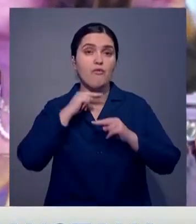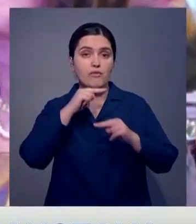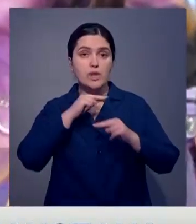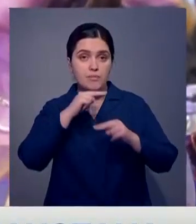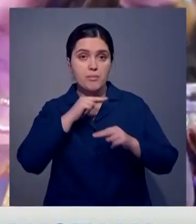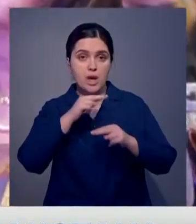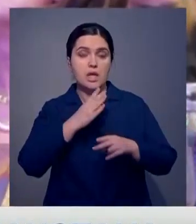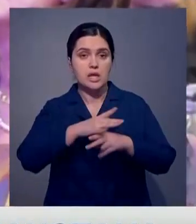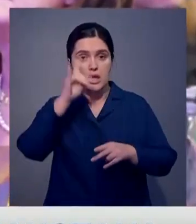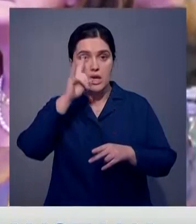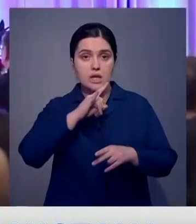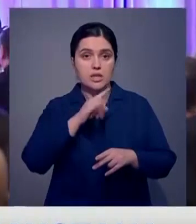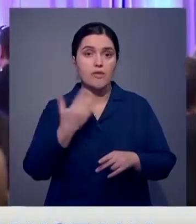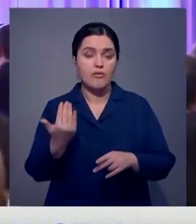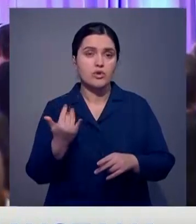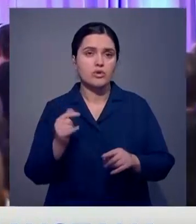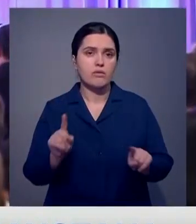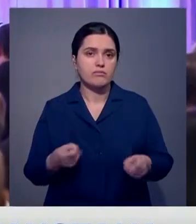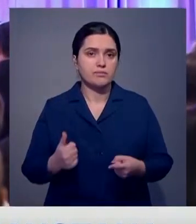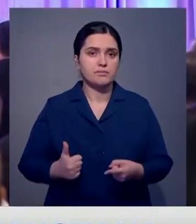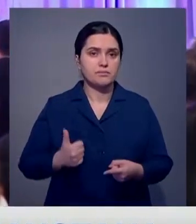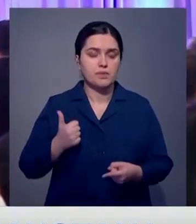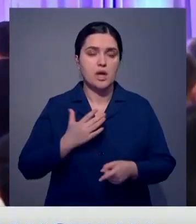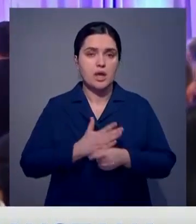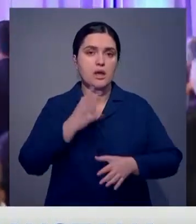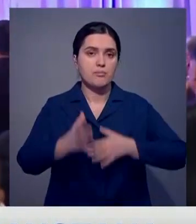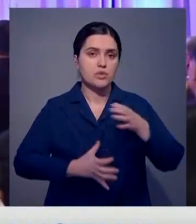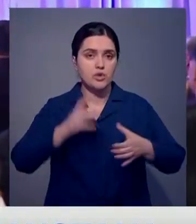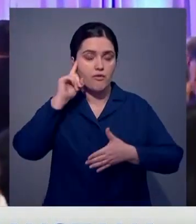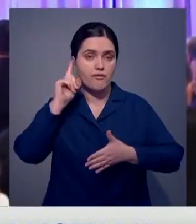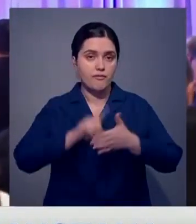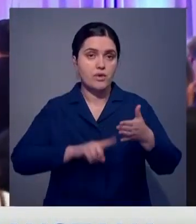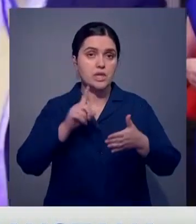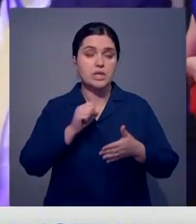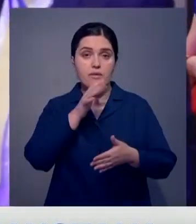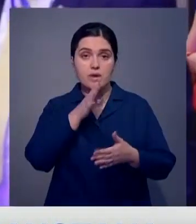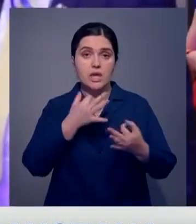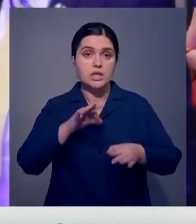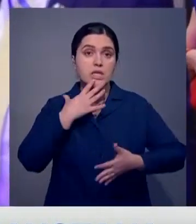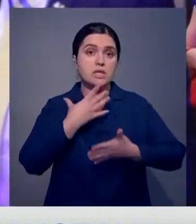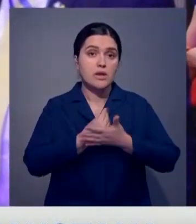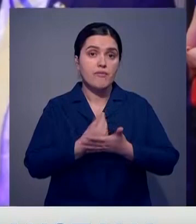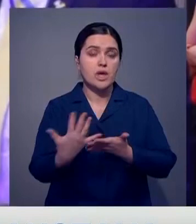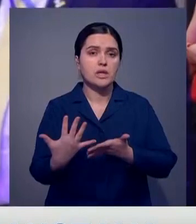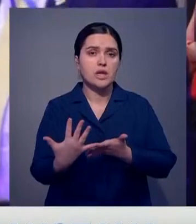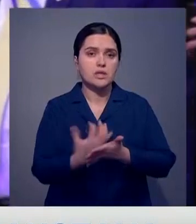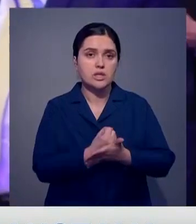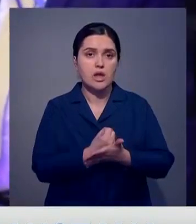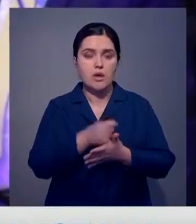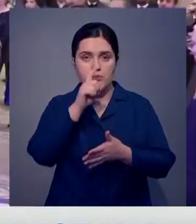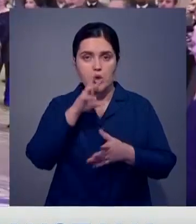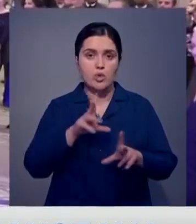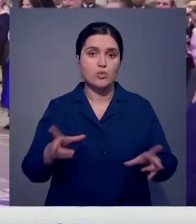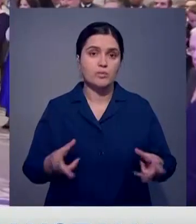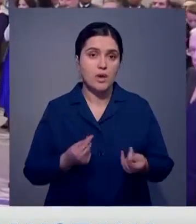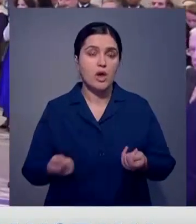внимание к стране Великой Сепи объясняется ее возросшим авторитетом на международной арене. За годы независимости наше государство достигло